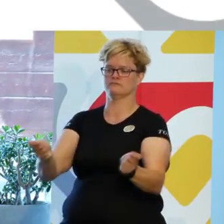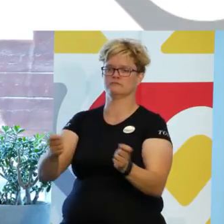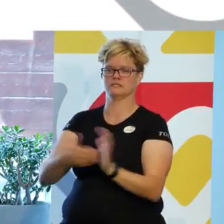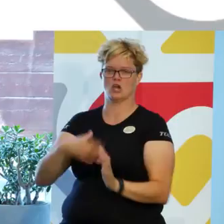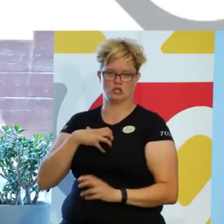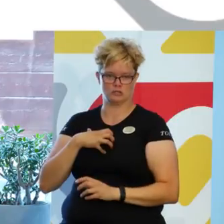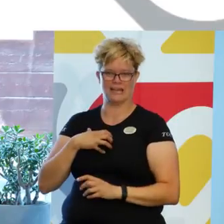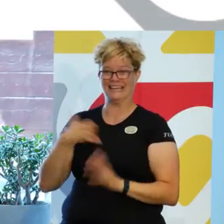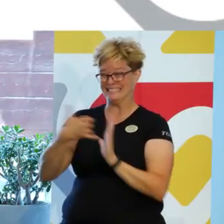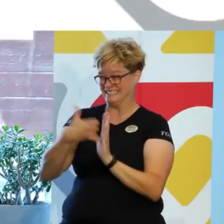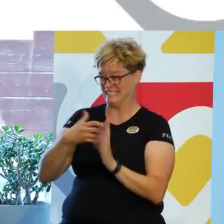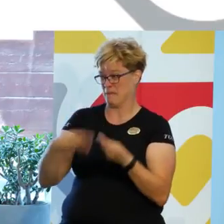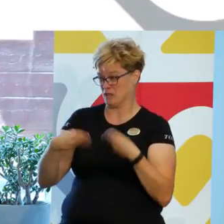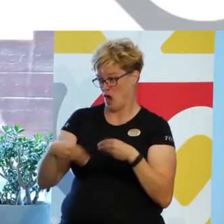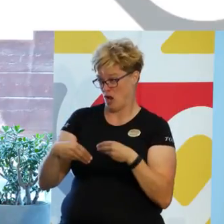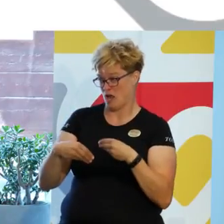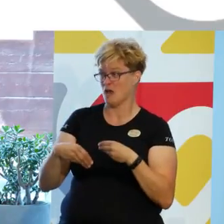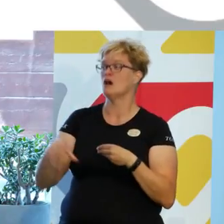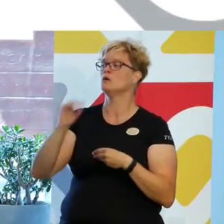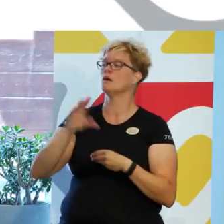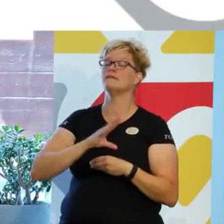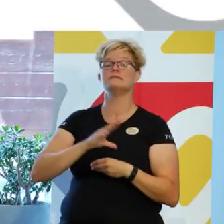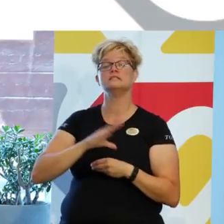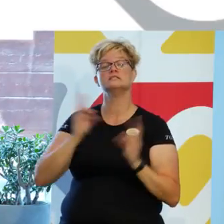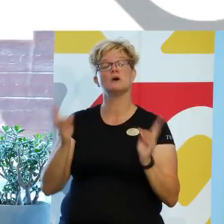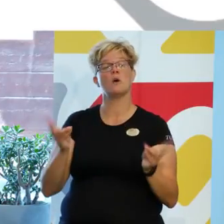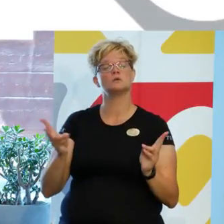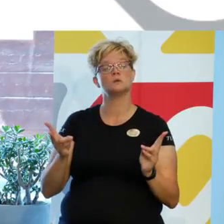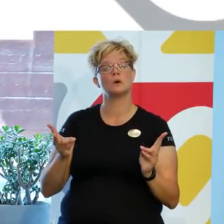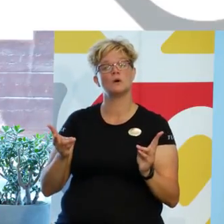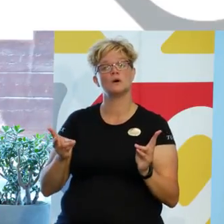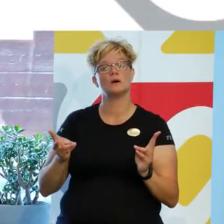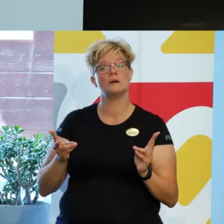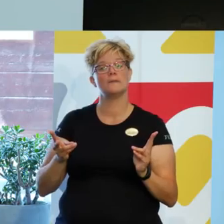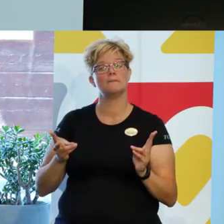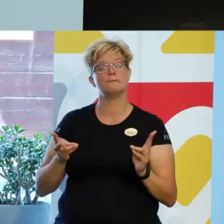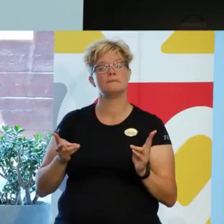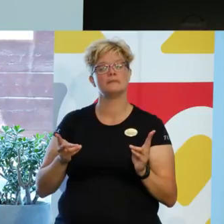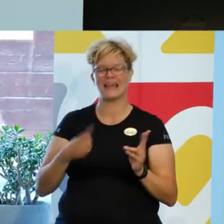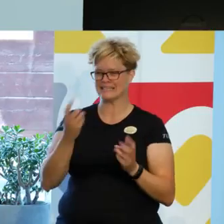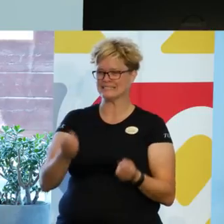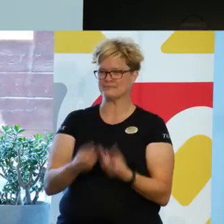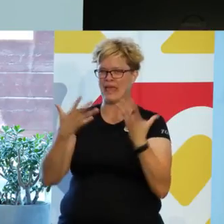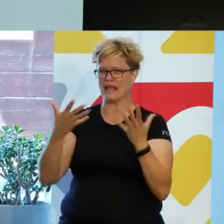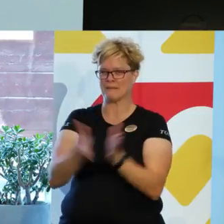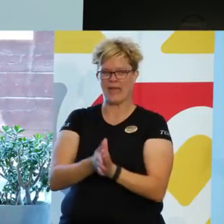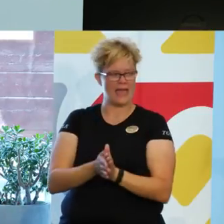I det materialet så kommer det även finnas ett spel.